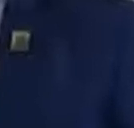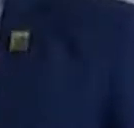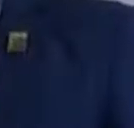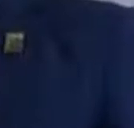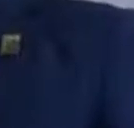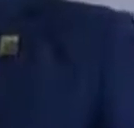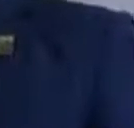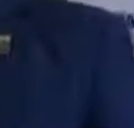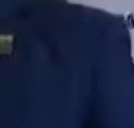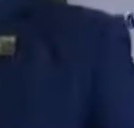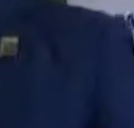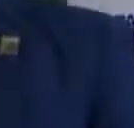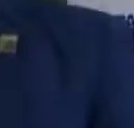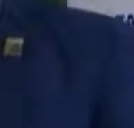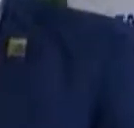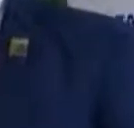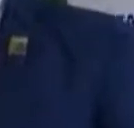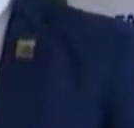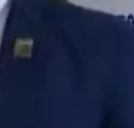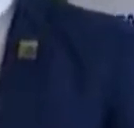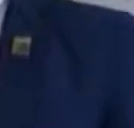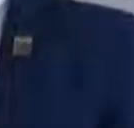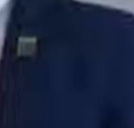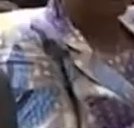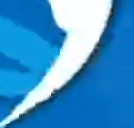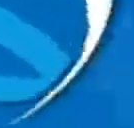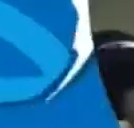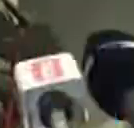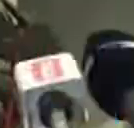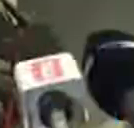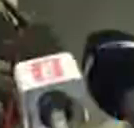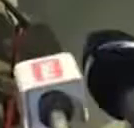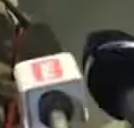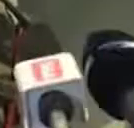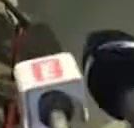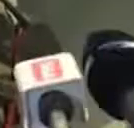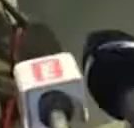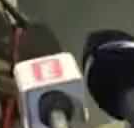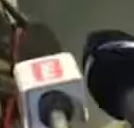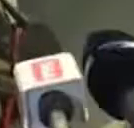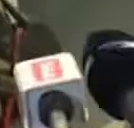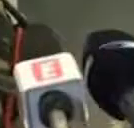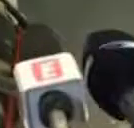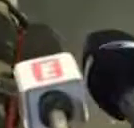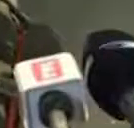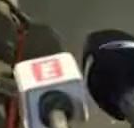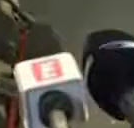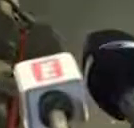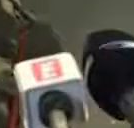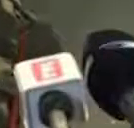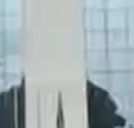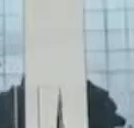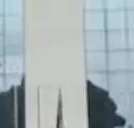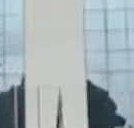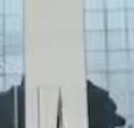Kwa kukurgenzi hau, watenguriwe kwa sababu wamekula pesa mbiti. Tasisi ya kuzuhia na kupambana na arushwa imiokua shilingi